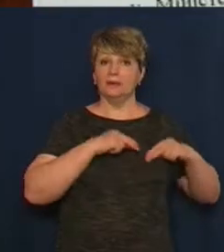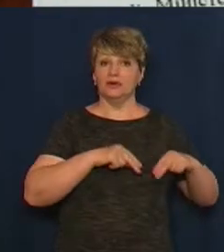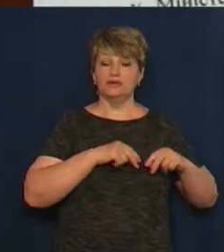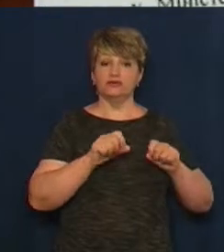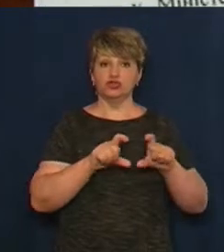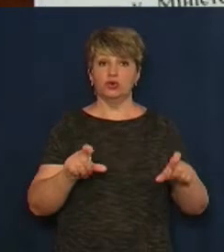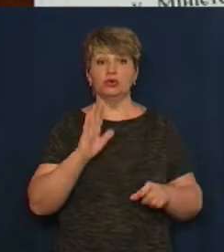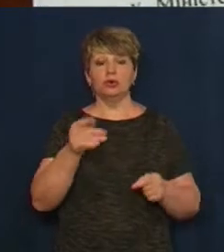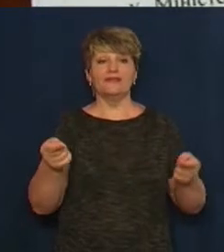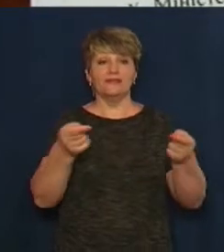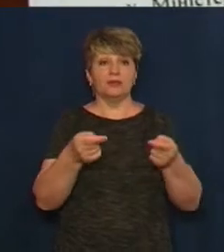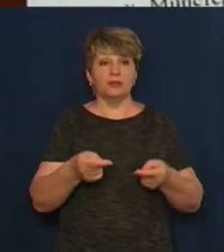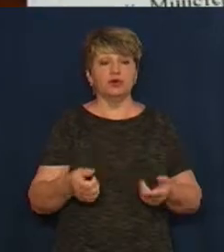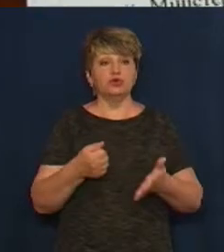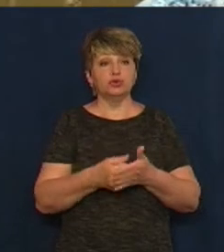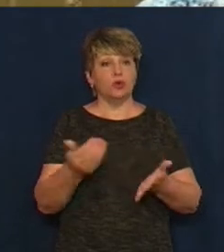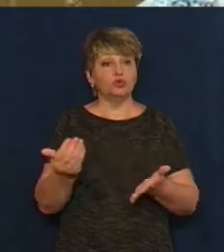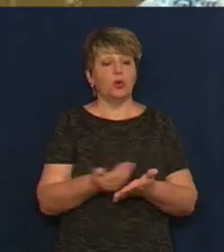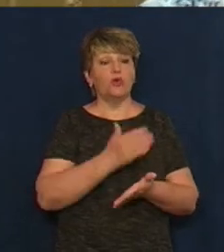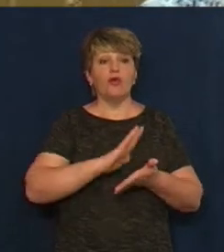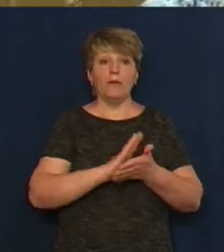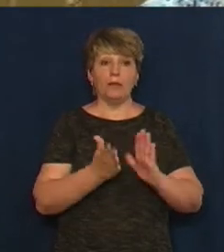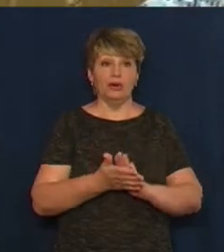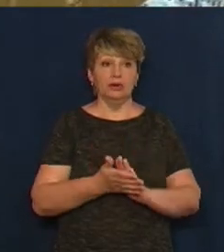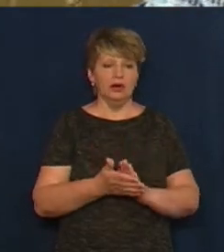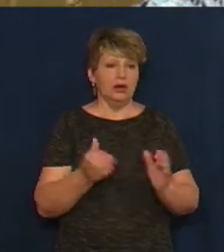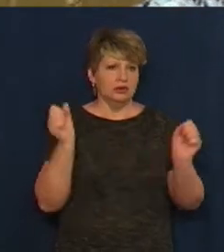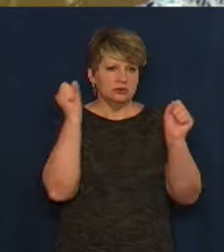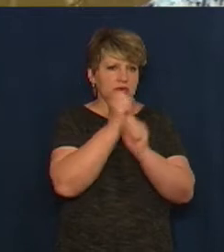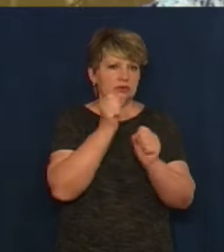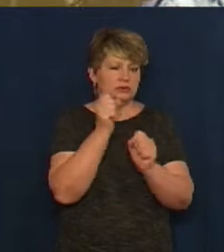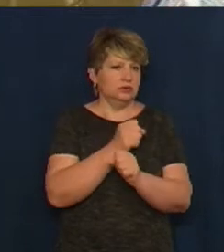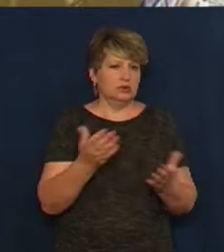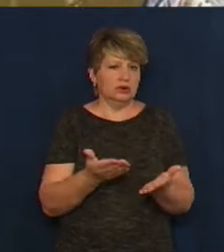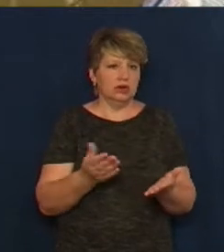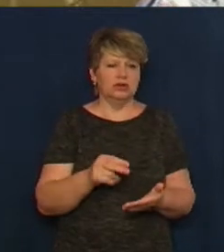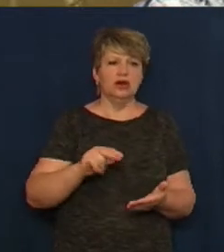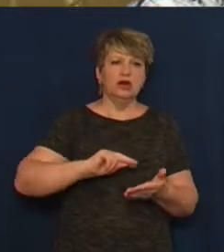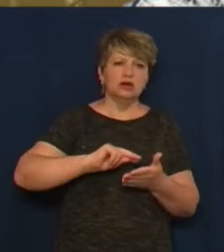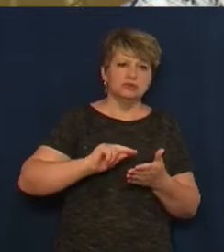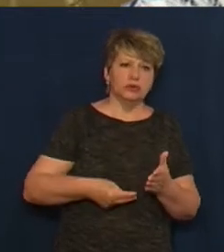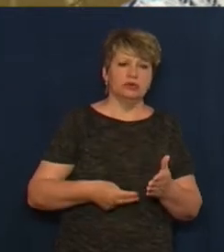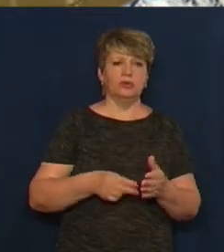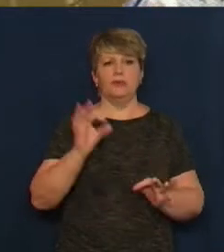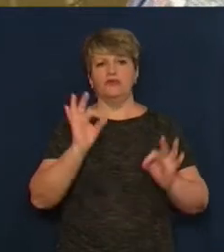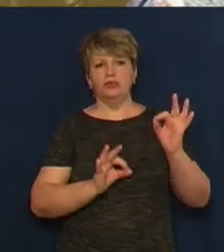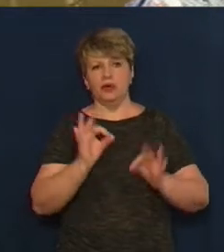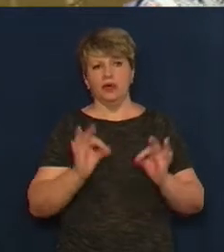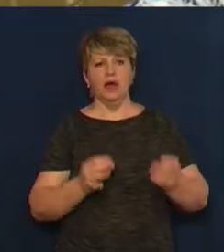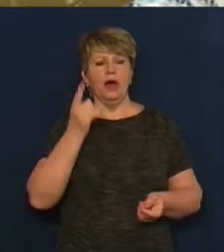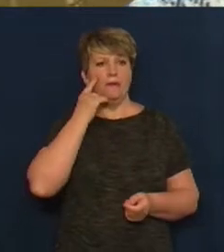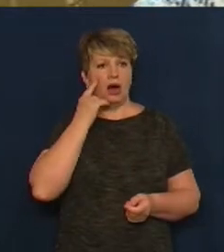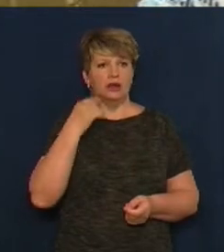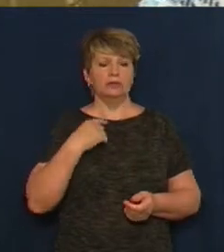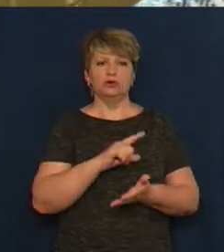будуть відповідно до нового положення. Безглузді якісь довідки, якісь відсотки, якісь бали. Ми повинні вираховувати,